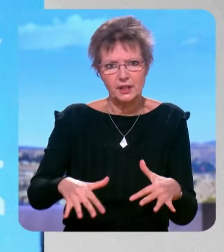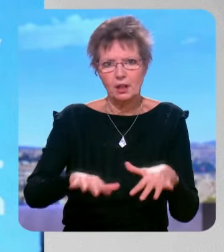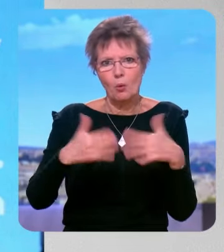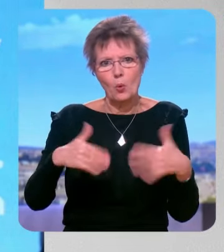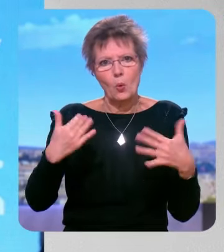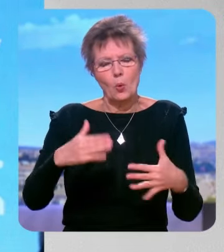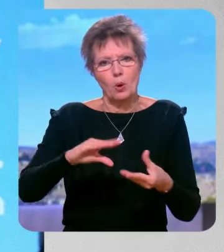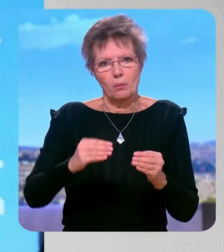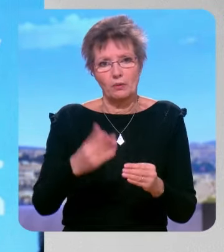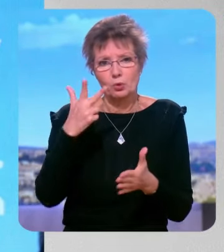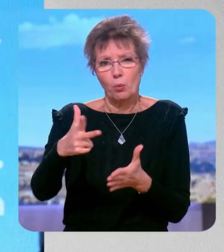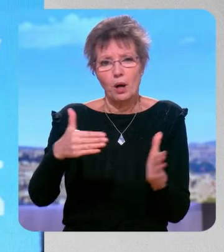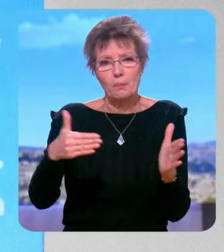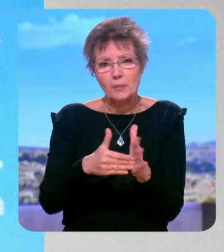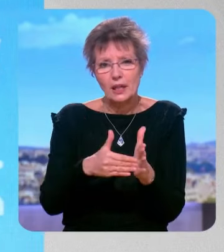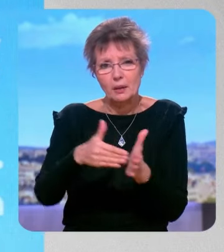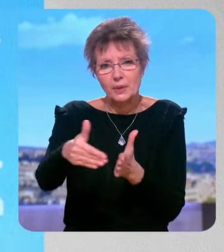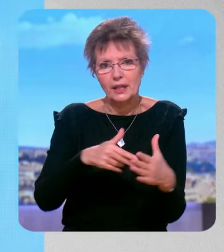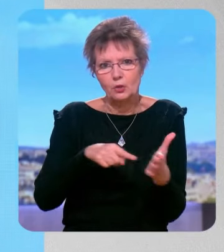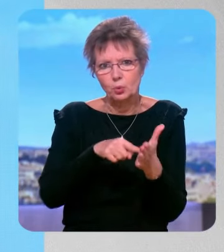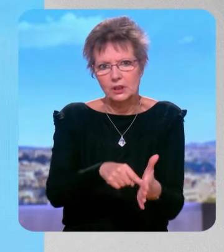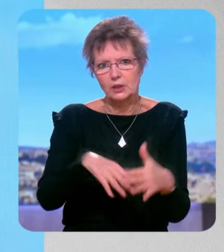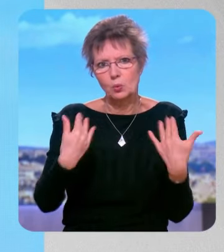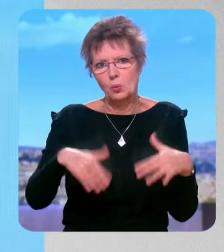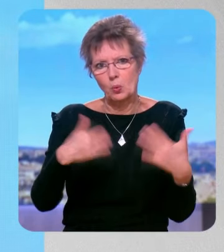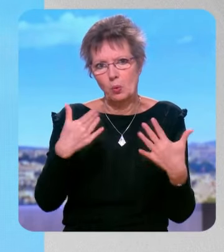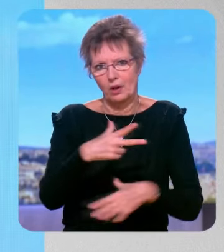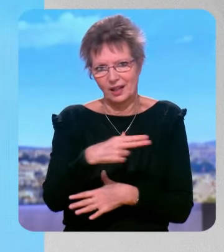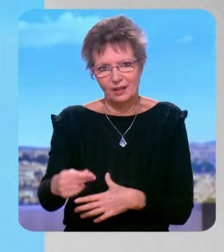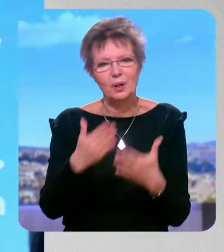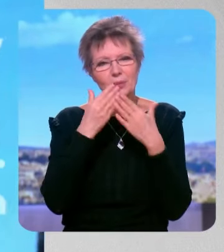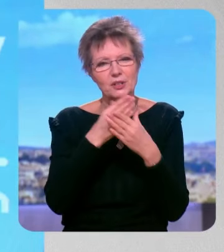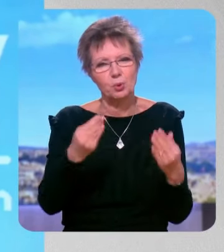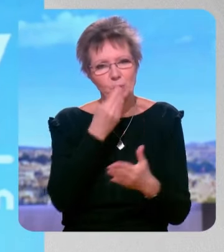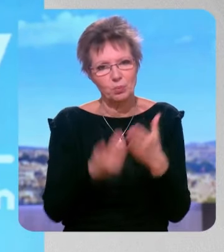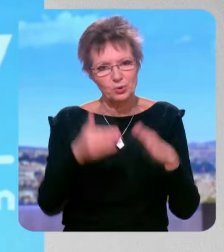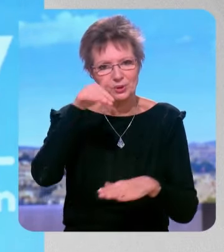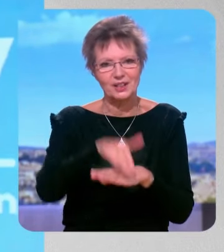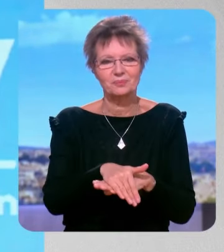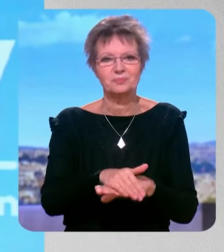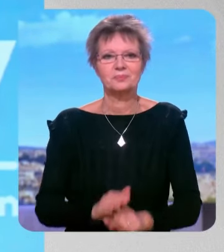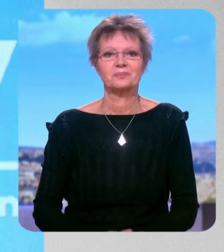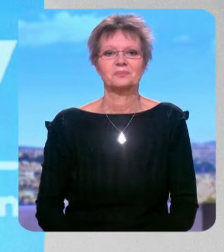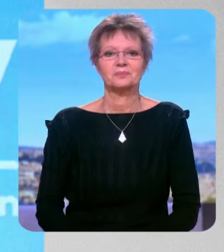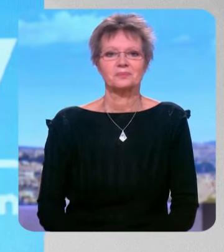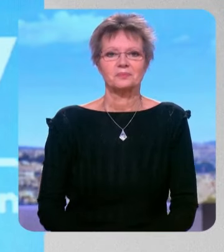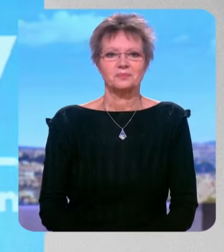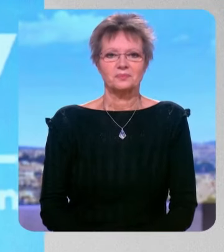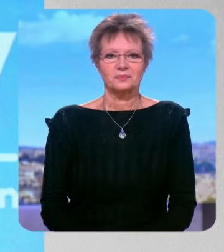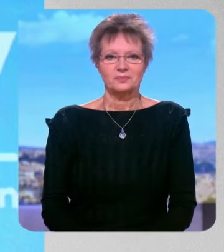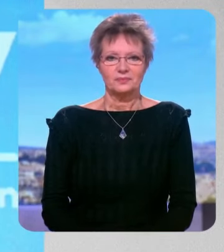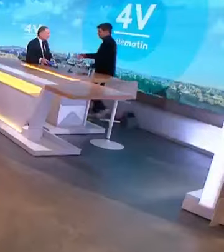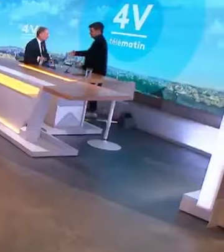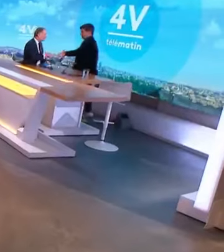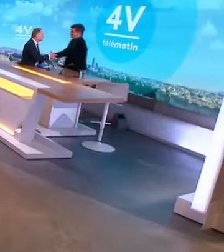c'est c'est l'enjeu fondamental l'avertissement très clair de philippe juvin merci beaucoup d'être venu dans les 4v bonne journée à vous merci à tous les deux merci également à annick